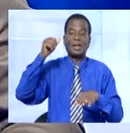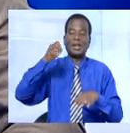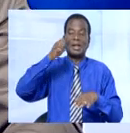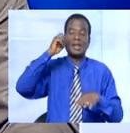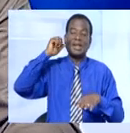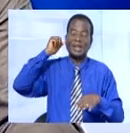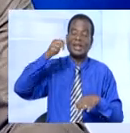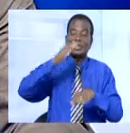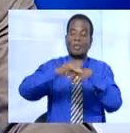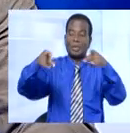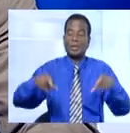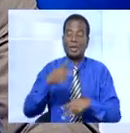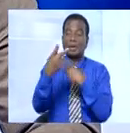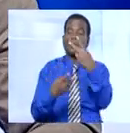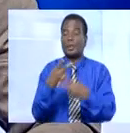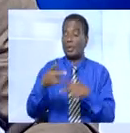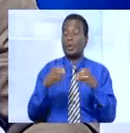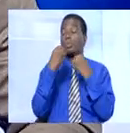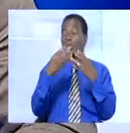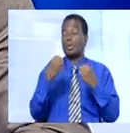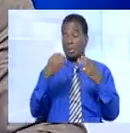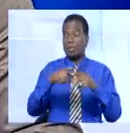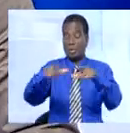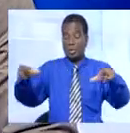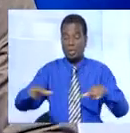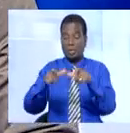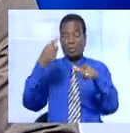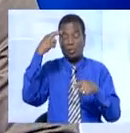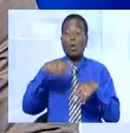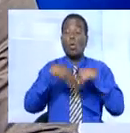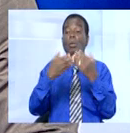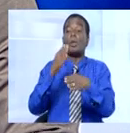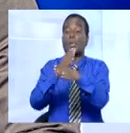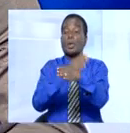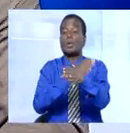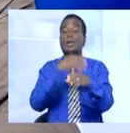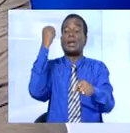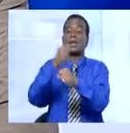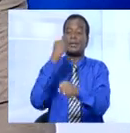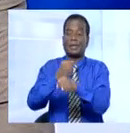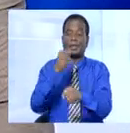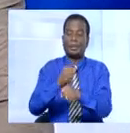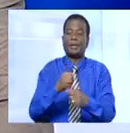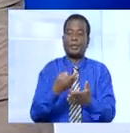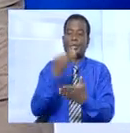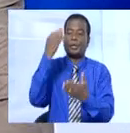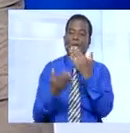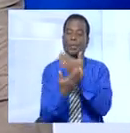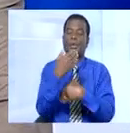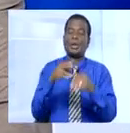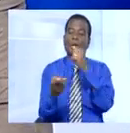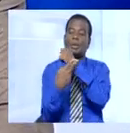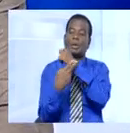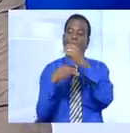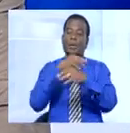terrain. Il a visité plusieurs sites pour s'enquérir de l'état d'avancement des travaux financés par la Banque mondiale. Moussa Konate